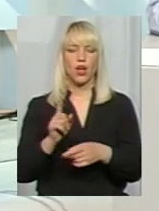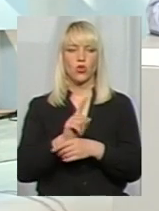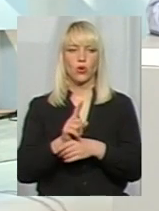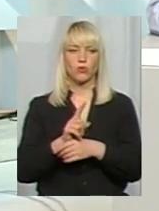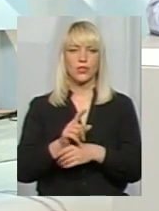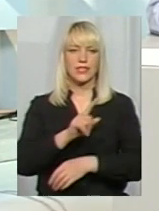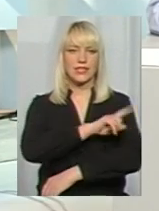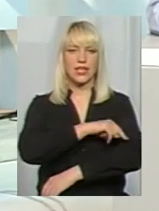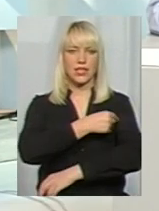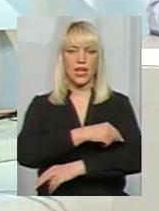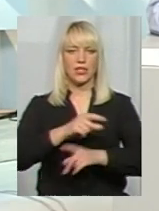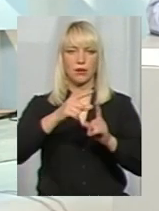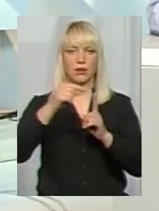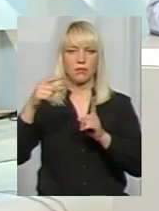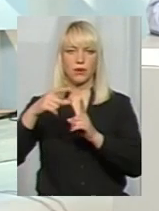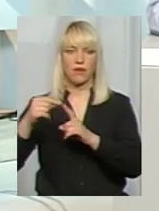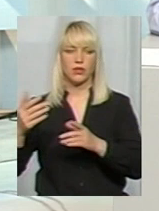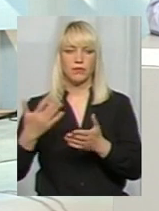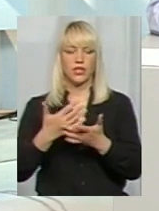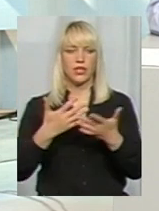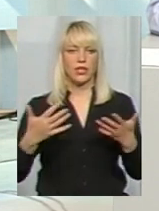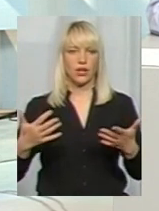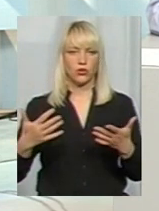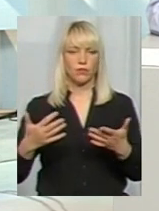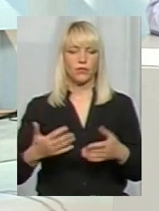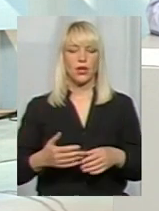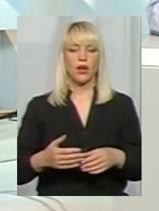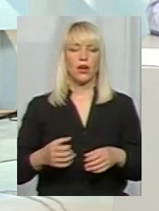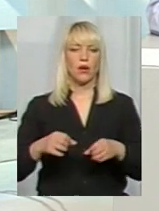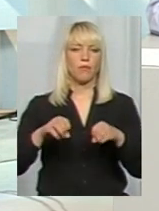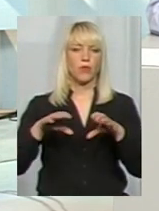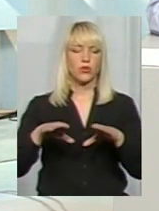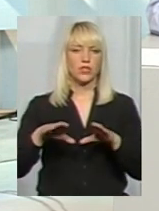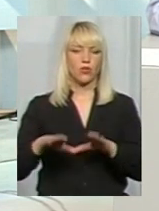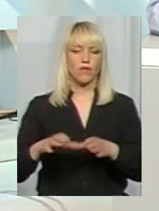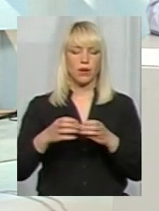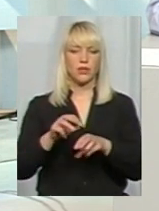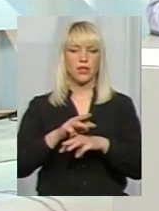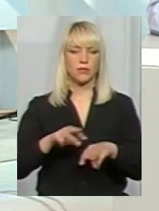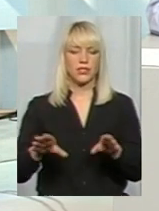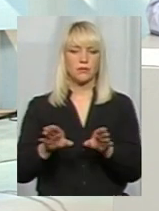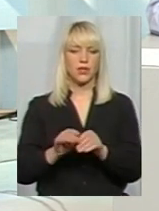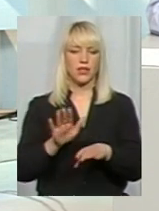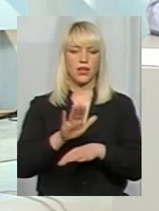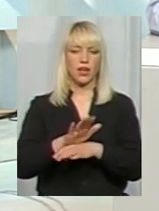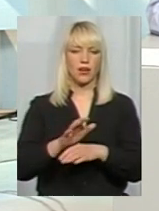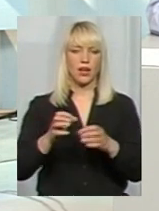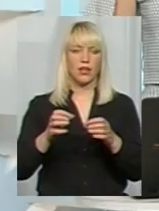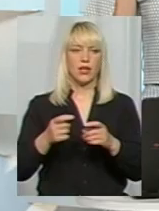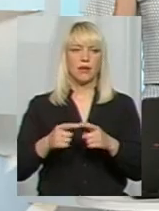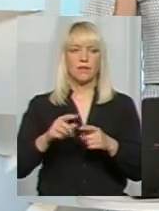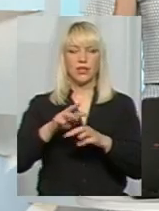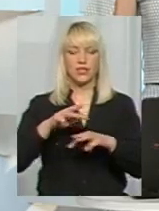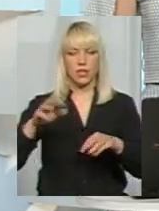санітарними правилами, цілим рядом постанов Кабінету міністрів, спільних наказів Міністерства охорони здоров'я, Міністерства